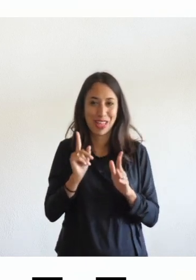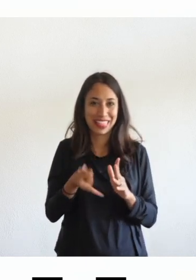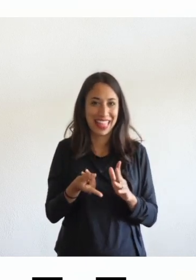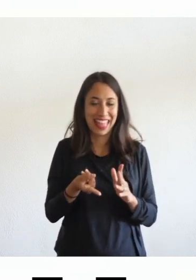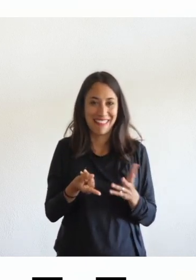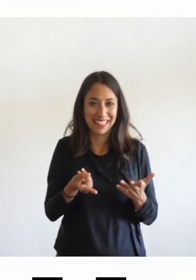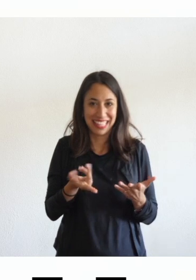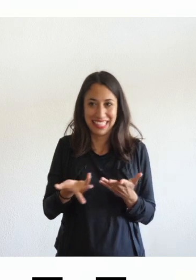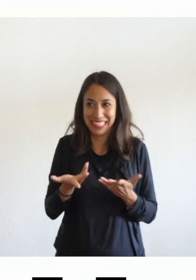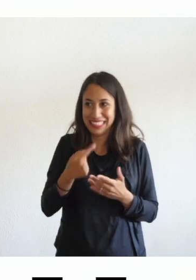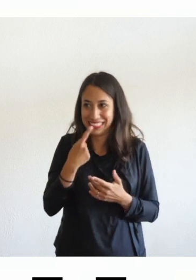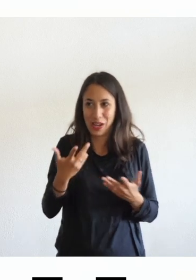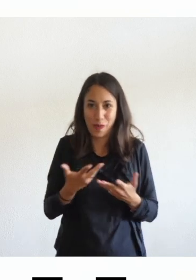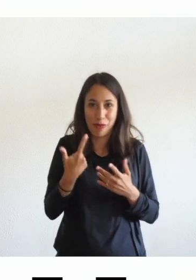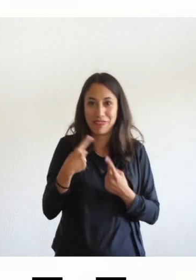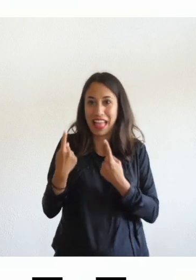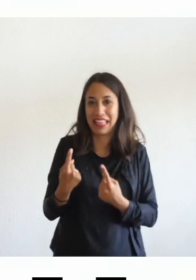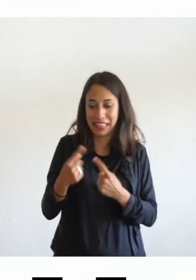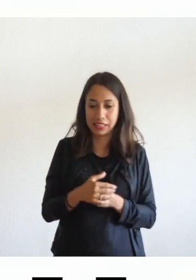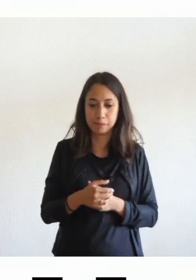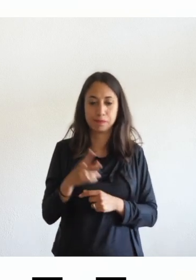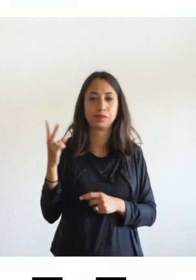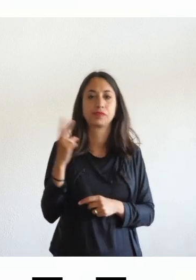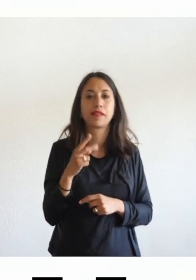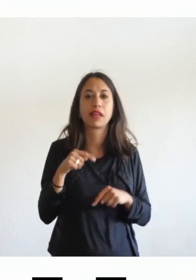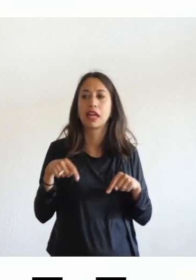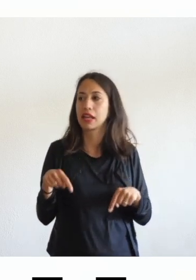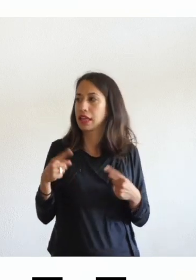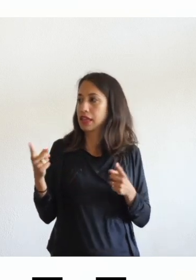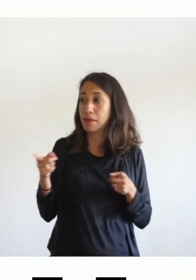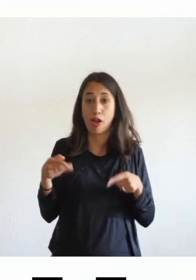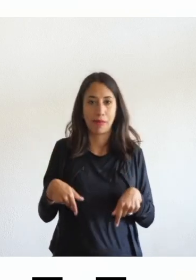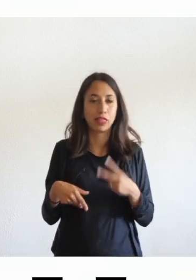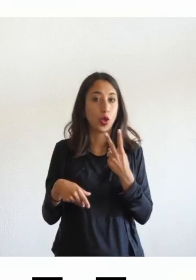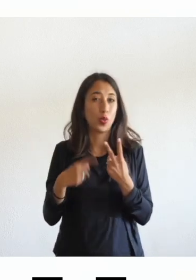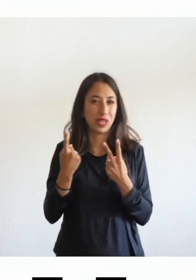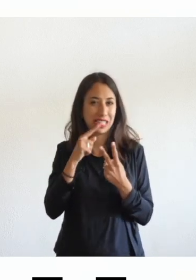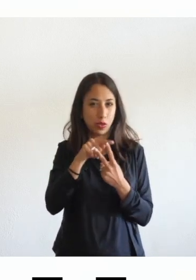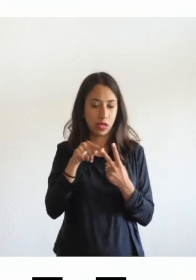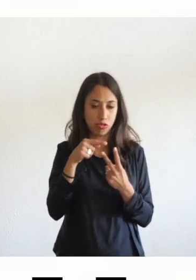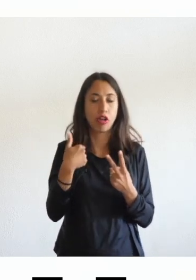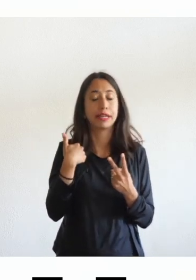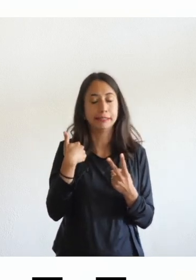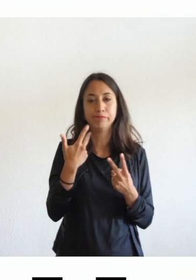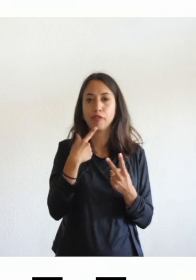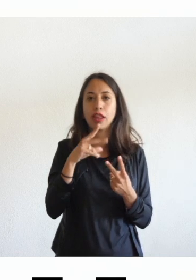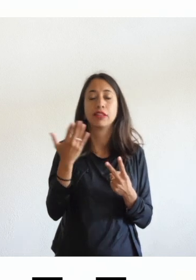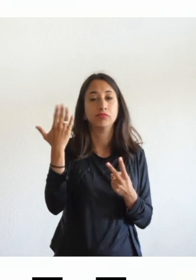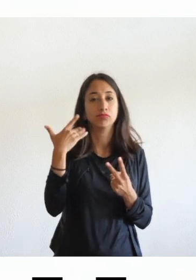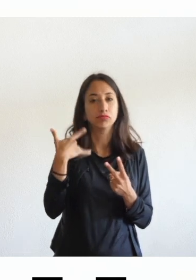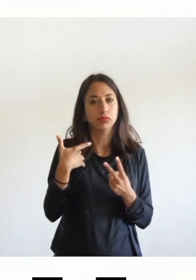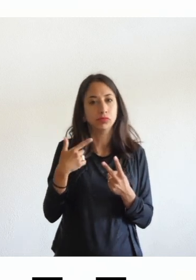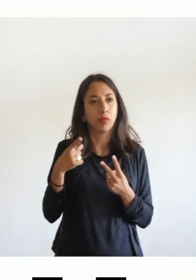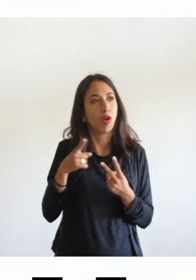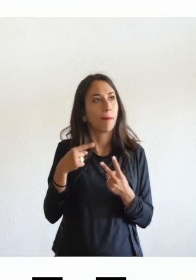'ero in entrambe due i casi che ci coinvolgono adesso in questa sessione ossia c'ero quando è stata